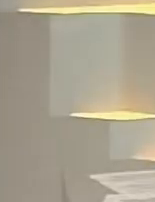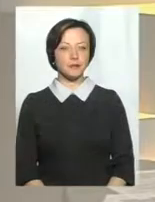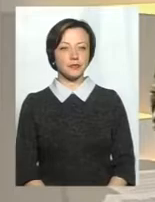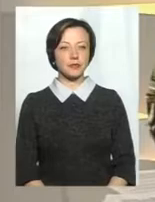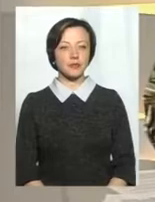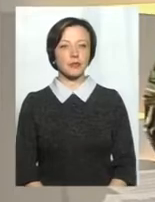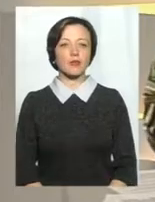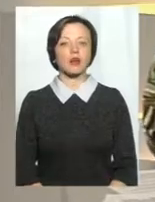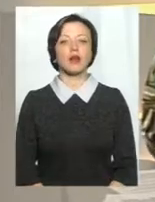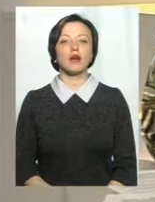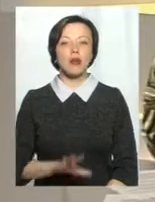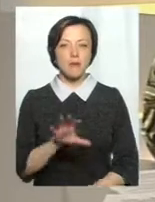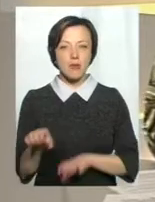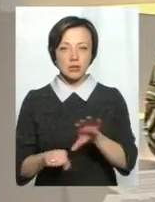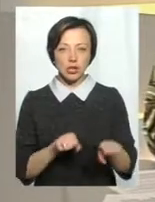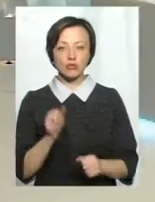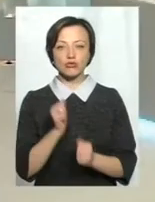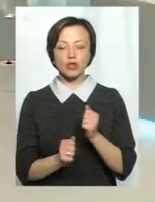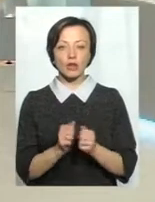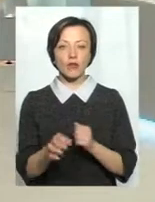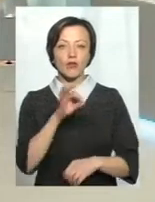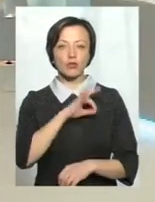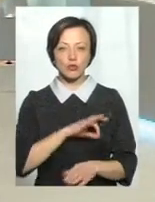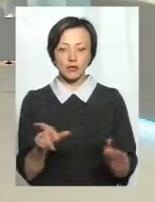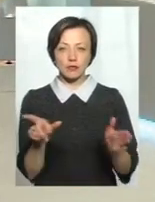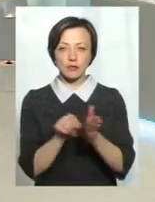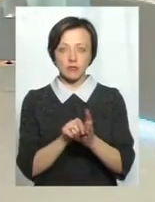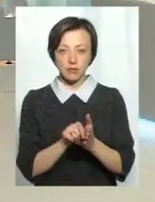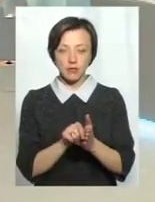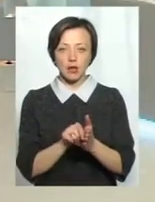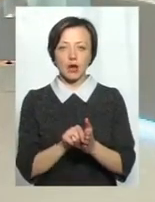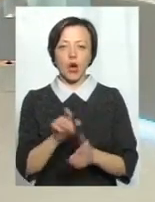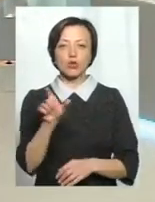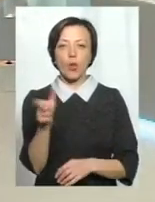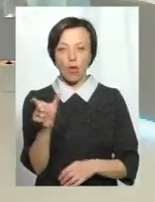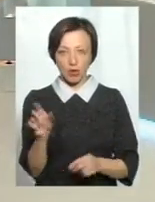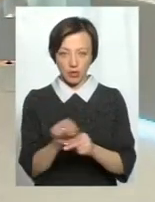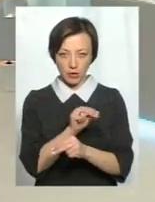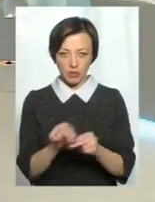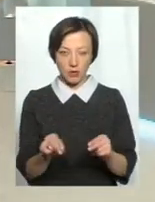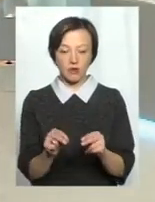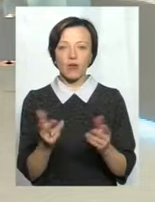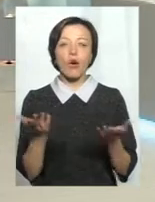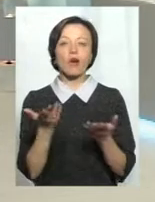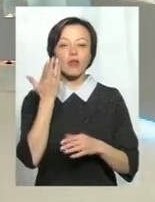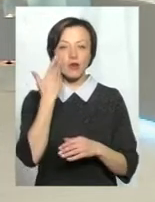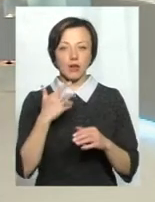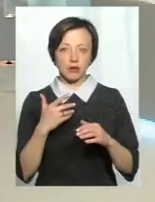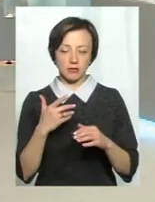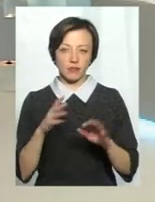Масаж часто використовують разом в комплексі з голкотерапією. В яких випадках це